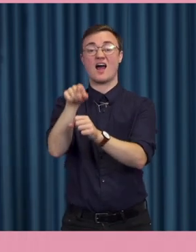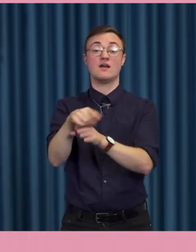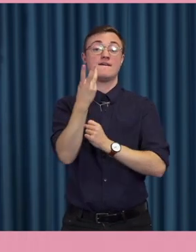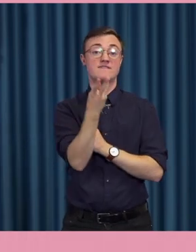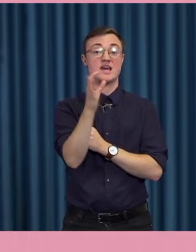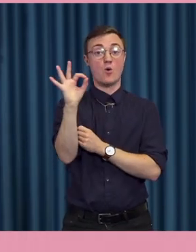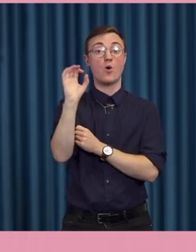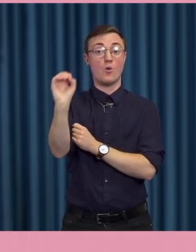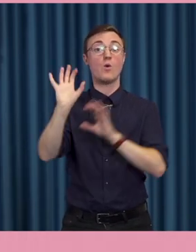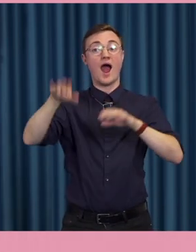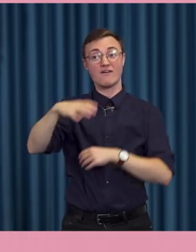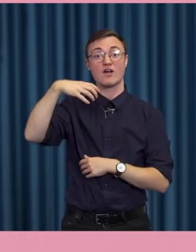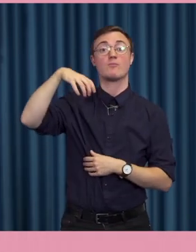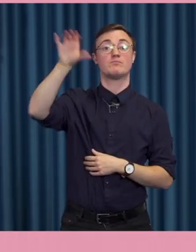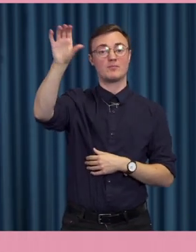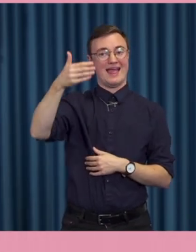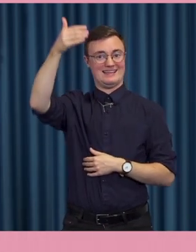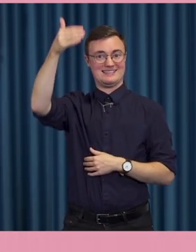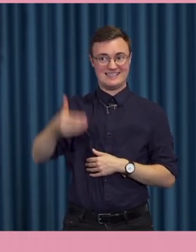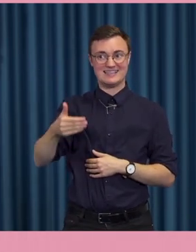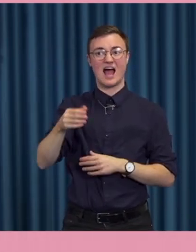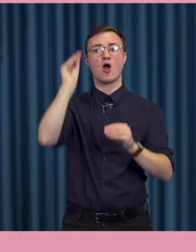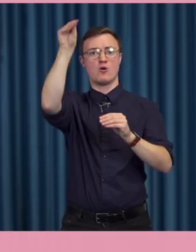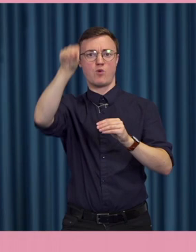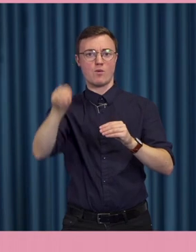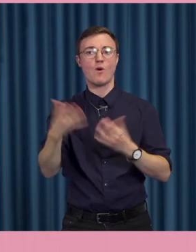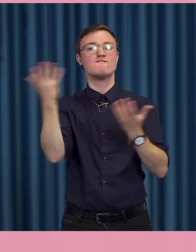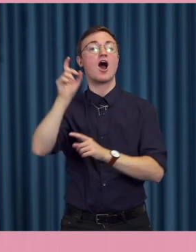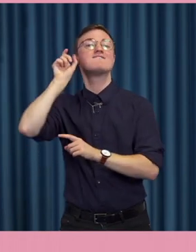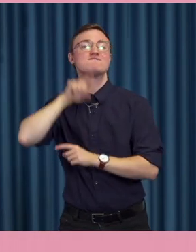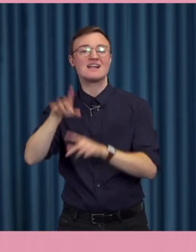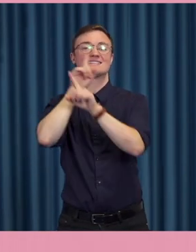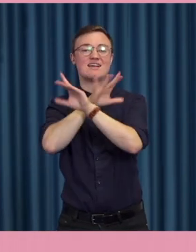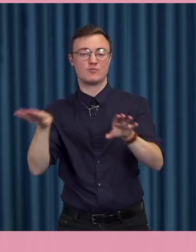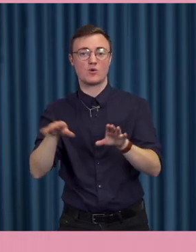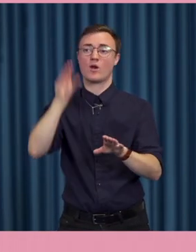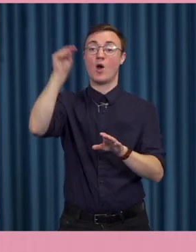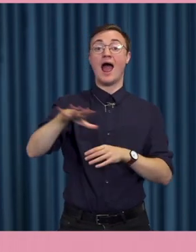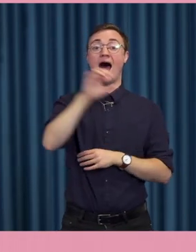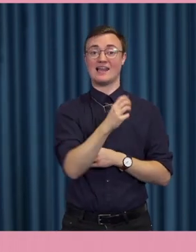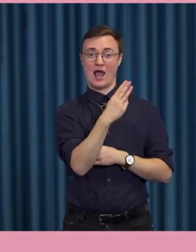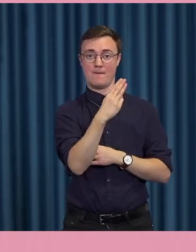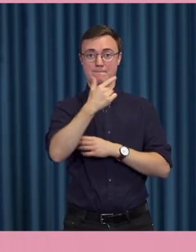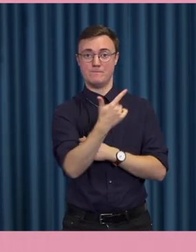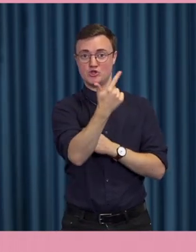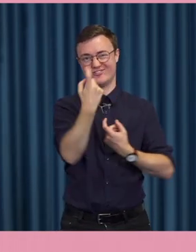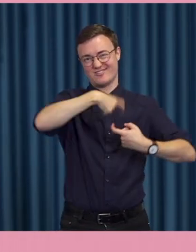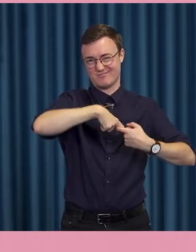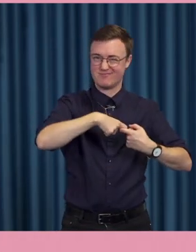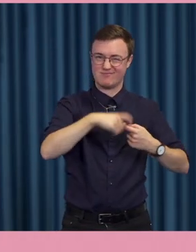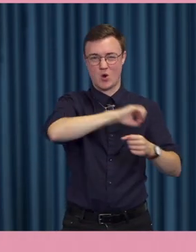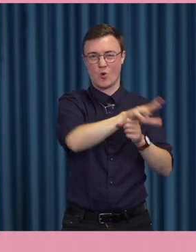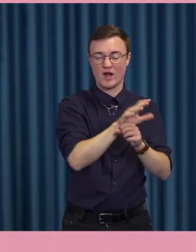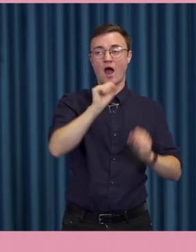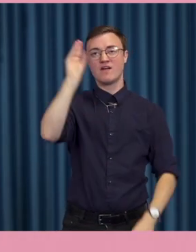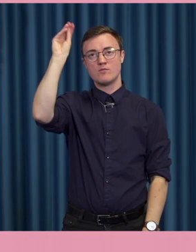behövt lägga upp en Missbusters-sida. Alltså en mytsida på nätet där alla myter kring covid-19. Några av de